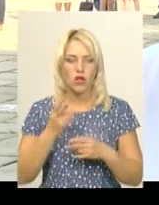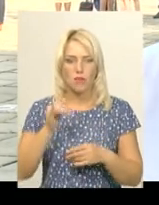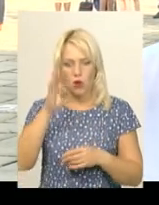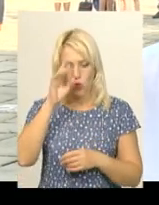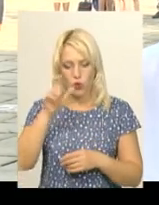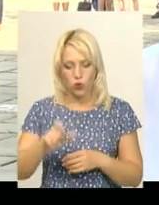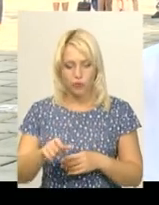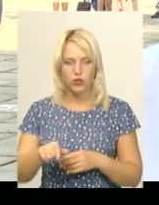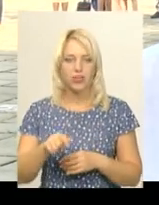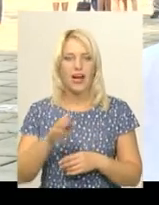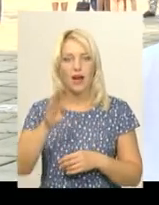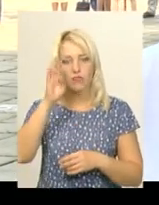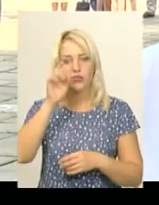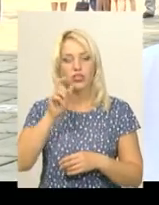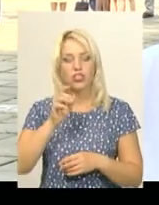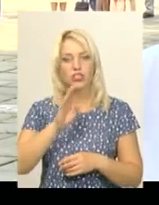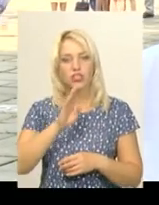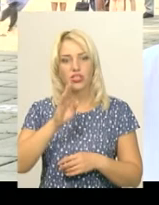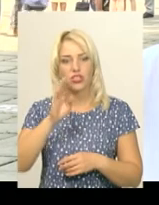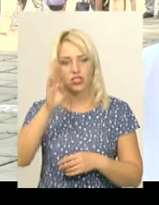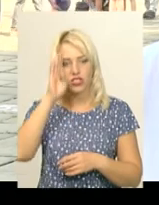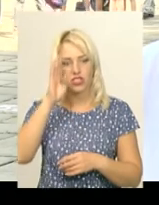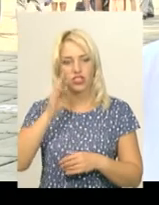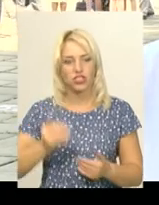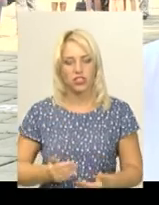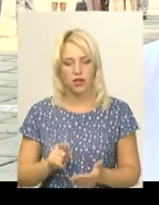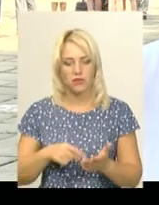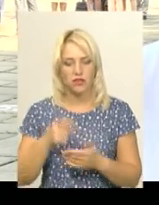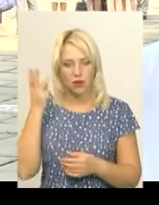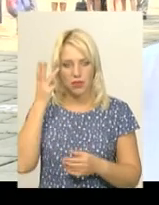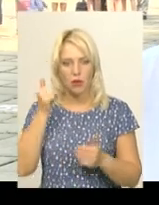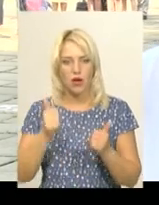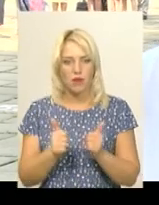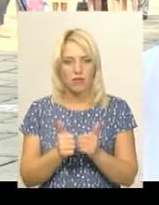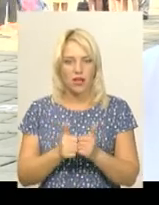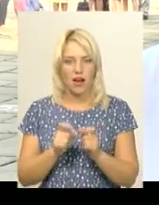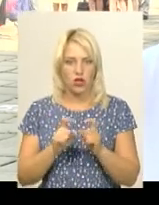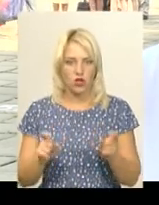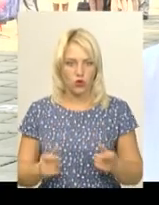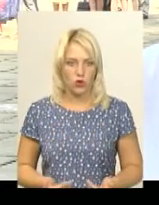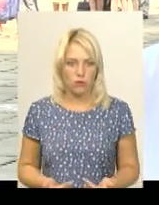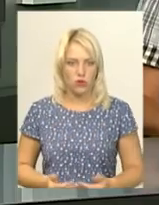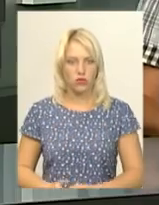житель міста Хмельницького, проживає недалеко від школи, тому вирішили саме йому надати допомогу.